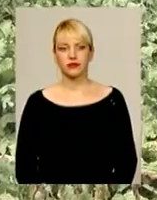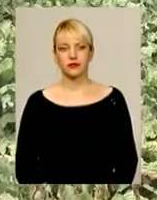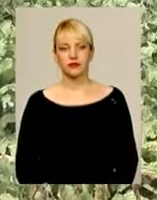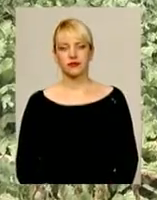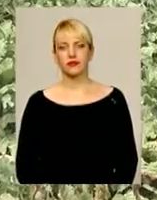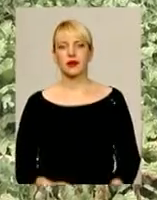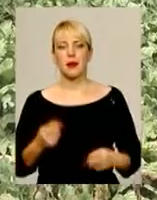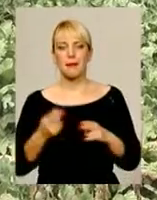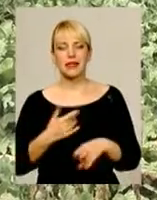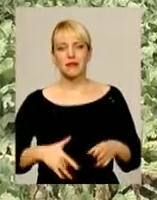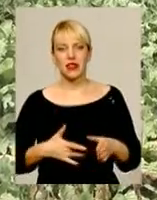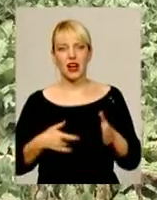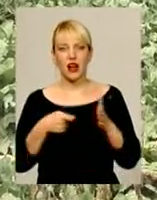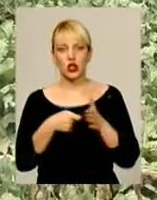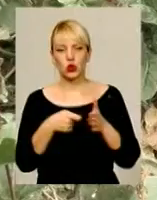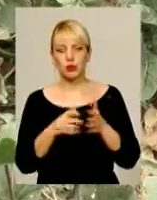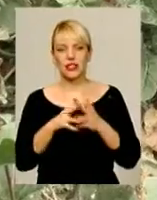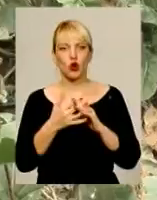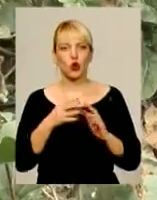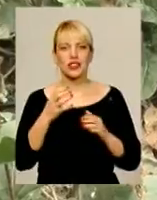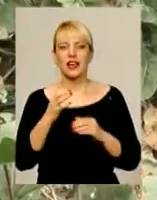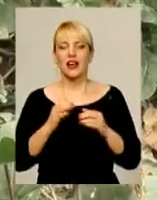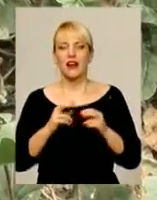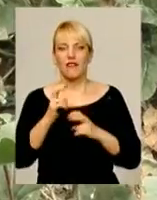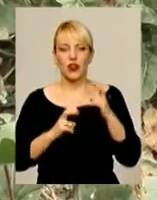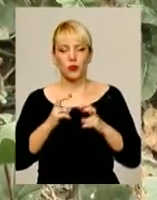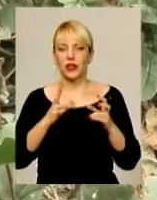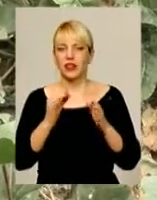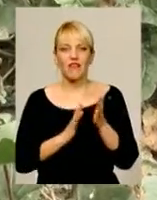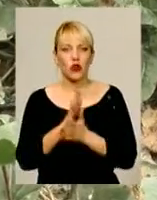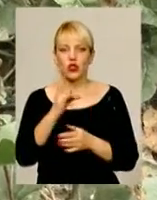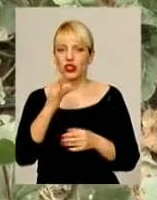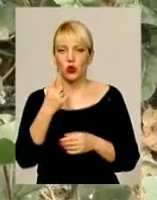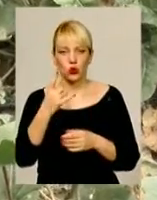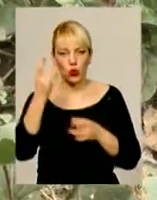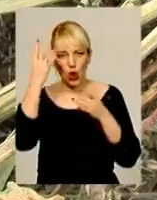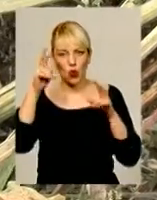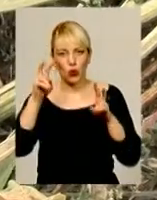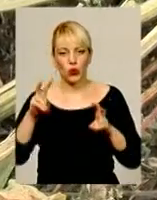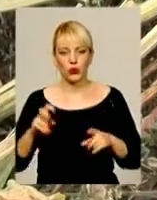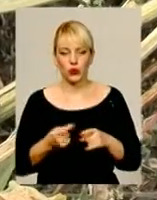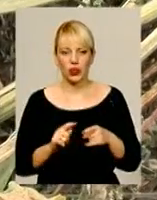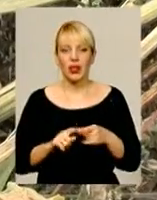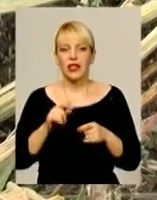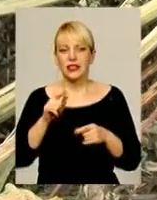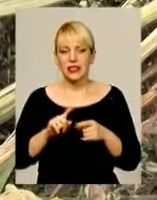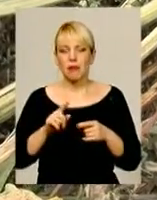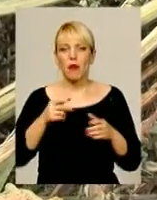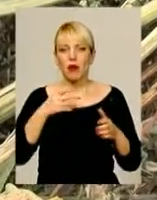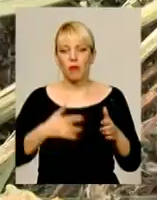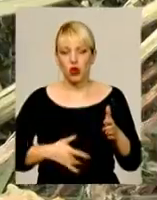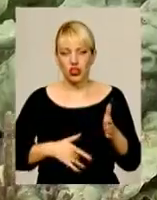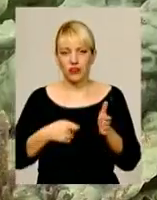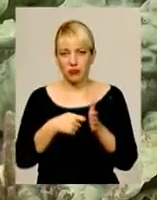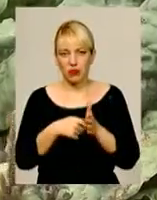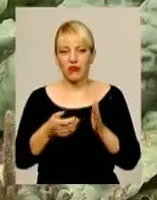Без мінеральних добрив сільгосвиробники сьогодні не вирощують жодної культури. Власне, ці поживні для рослин речовини застосовували віддавна,